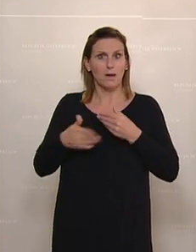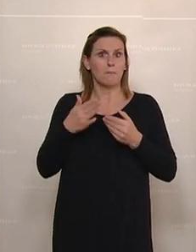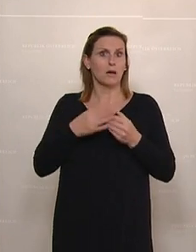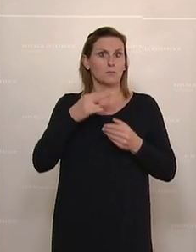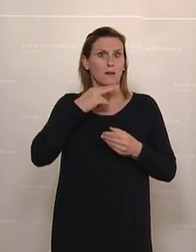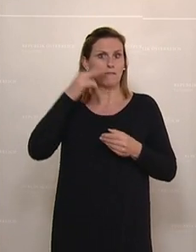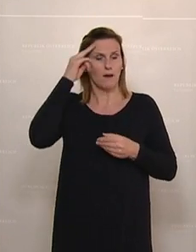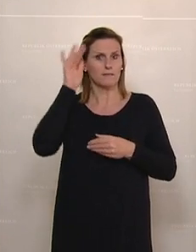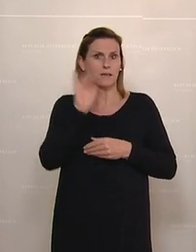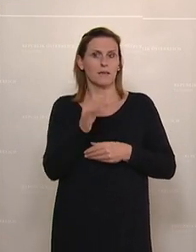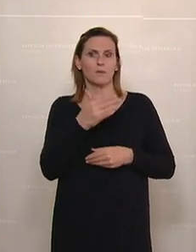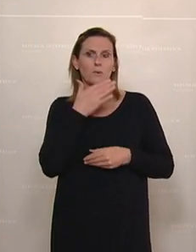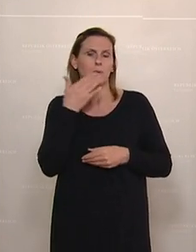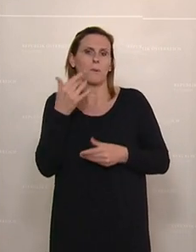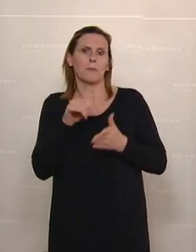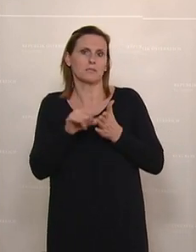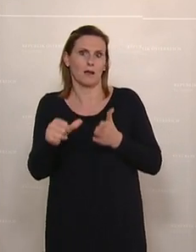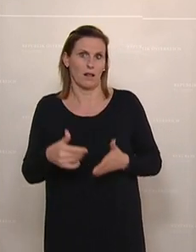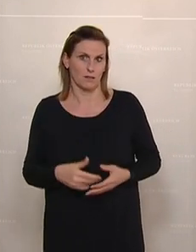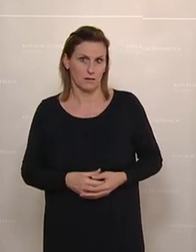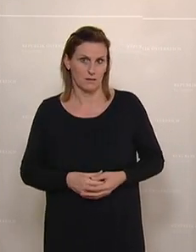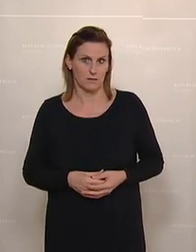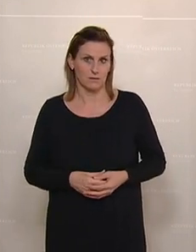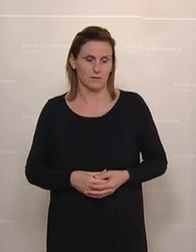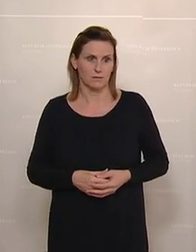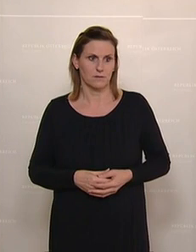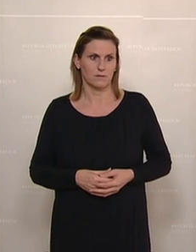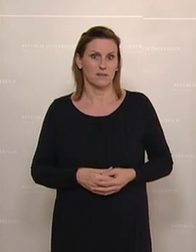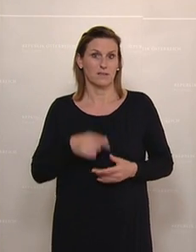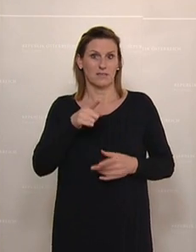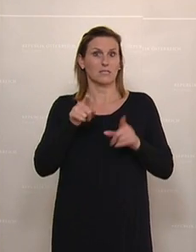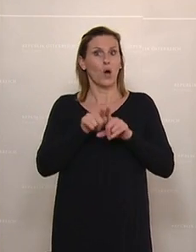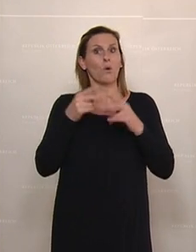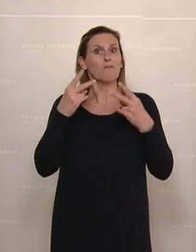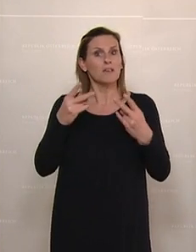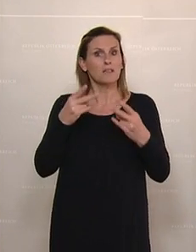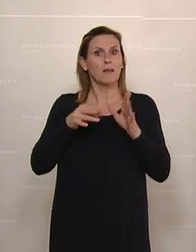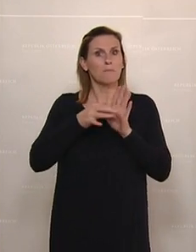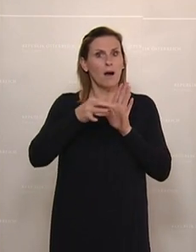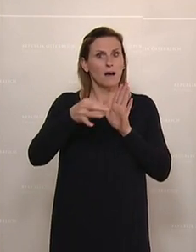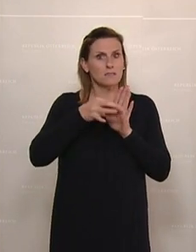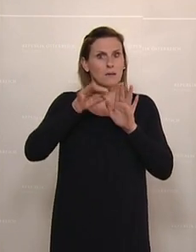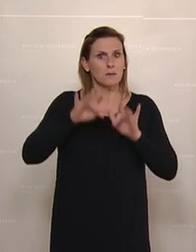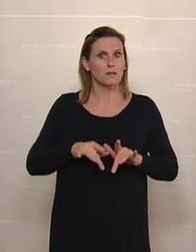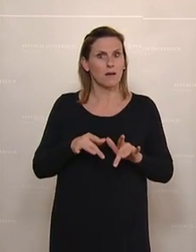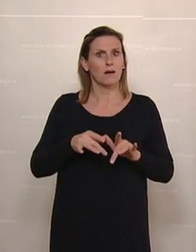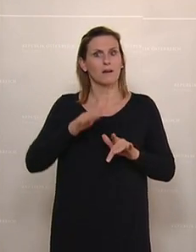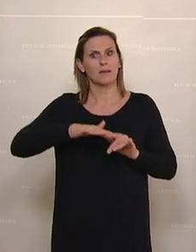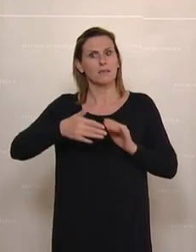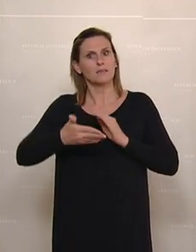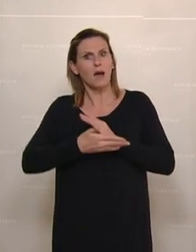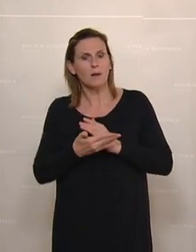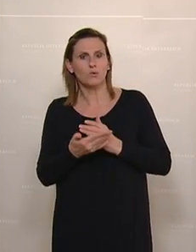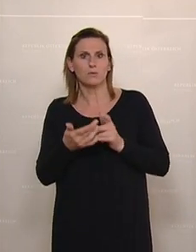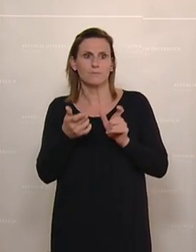Vater des Kindes nicht zahlt. Das ist damit eine ganz wichtige und wirksame Maßnahme, um Kinderarmut und